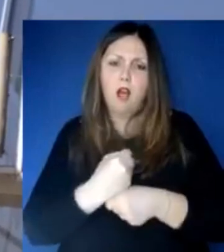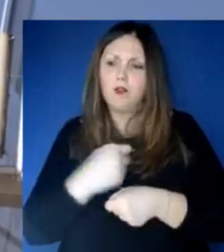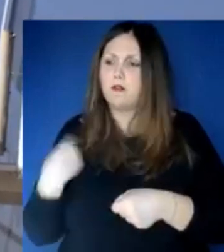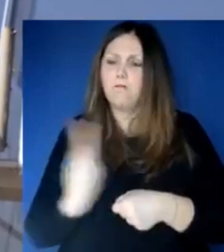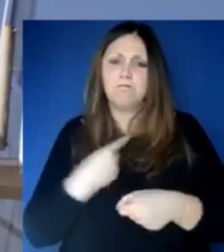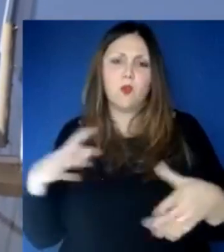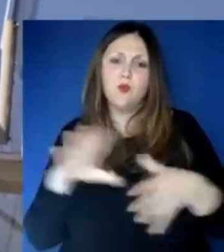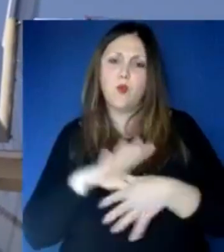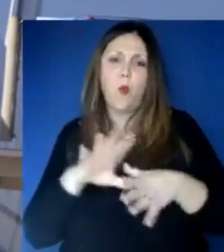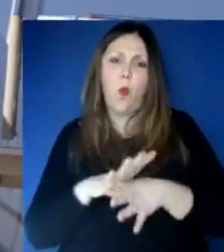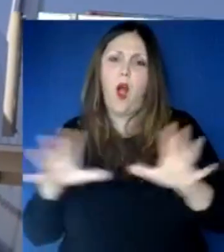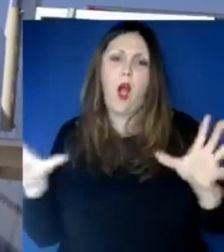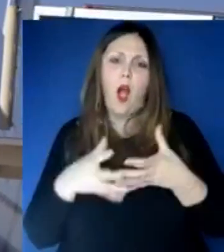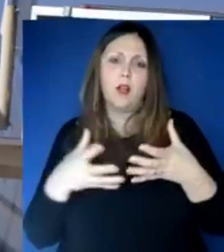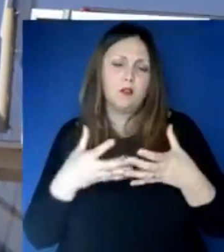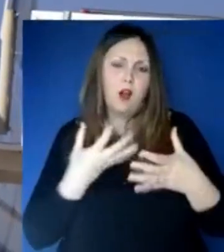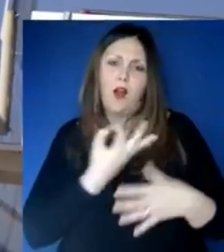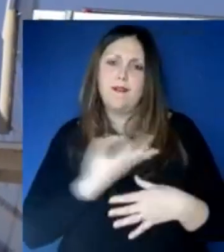così come la stiamo conduce.